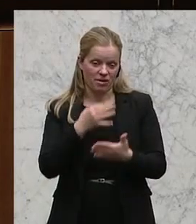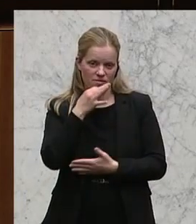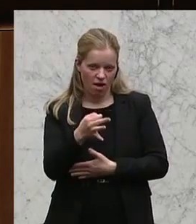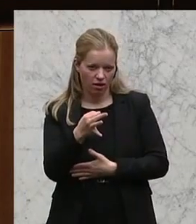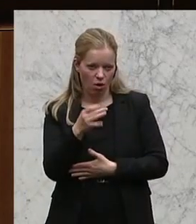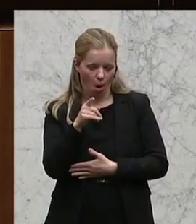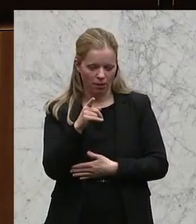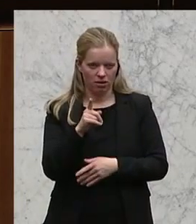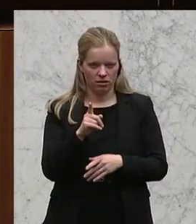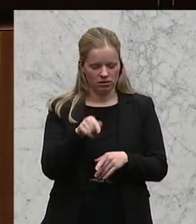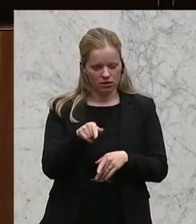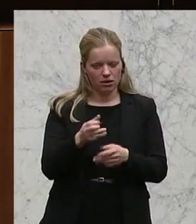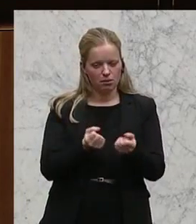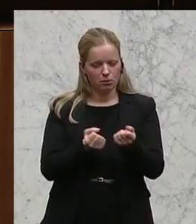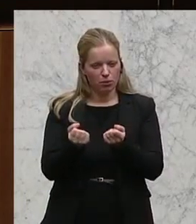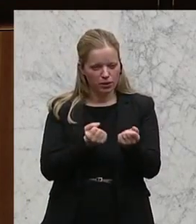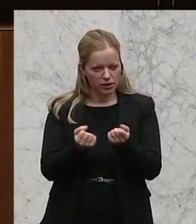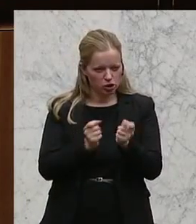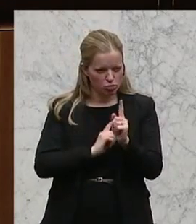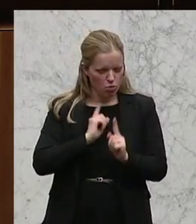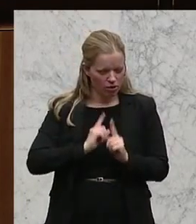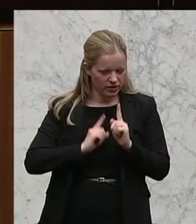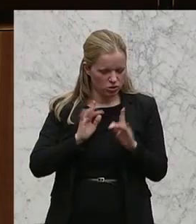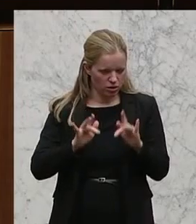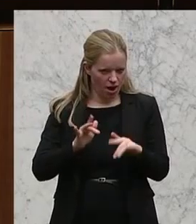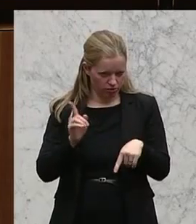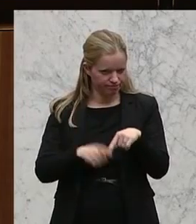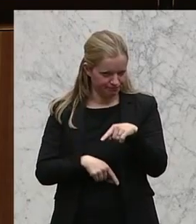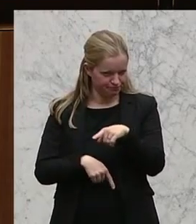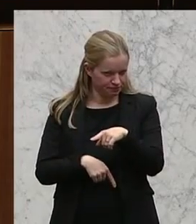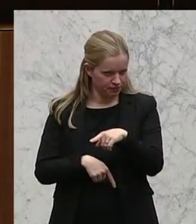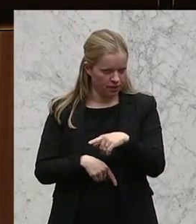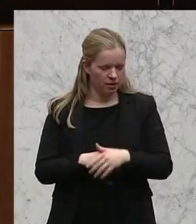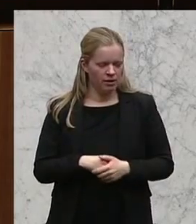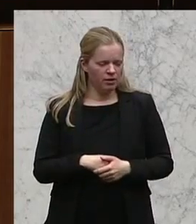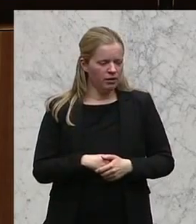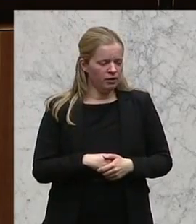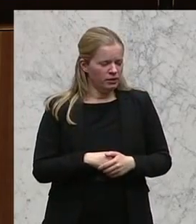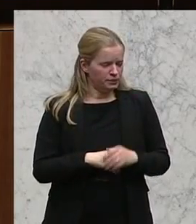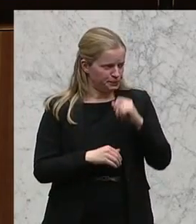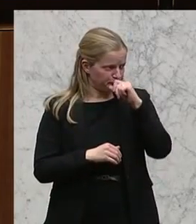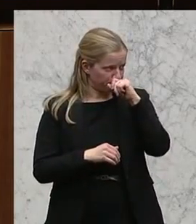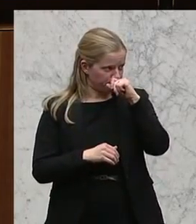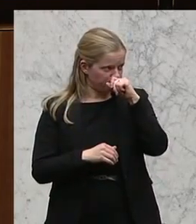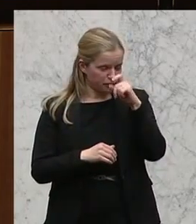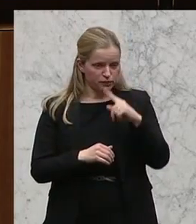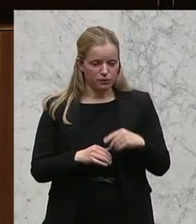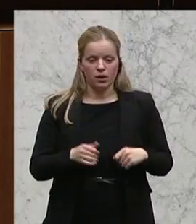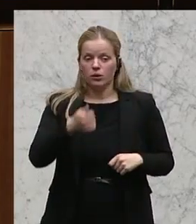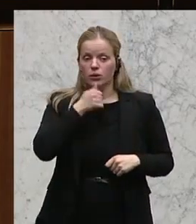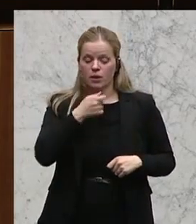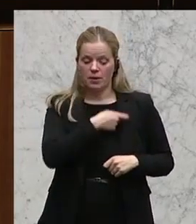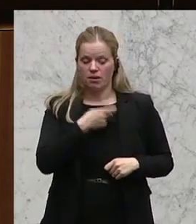politisch motivierte Kündigung? Aus grüner Sicht möchte ich da ganz klar sagen,